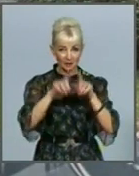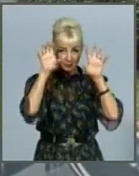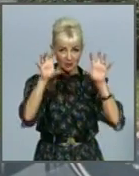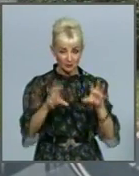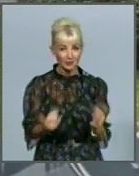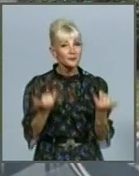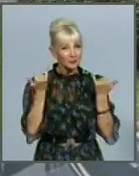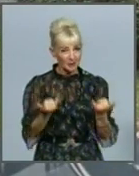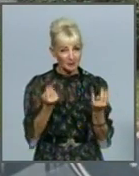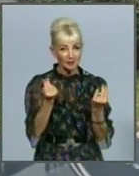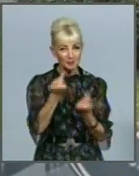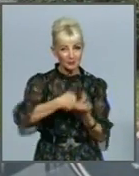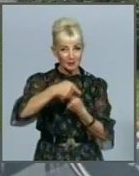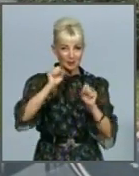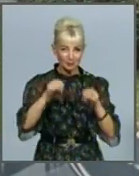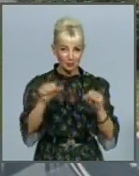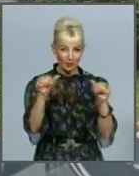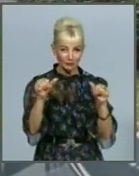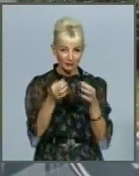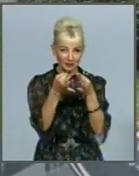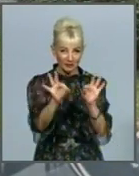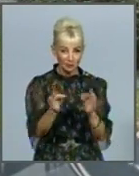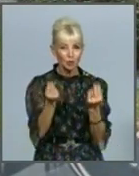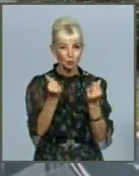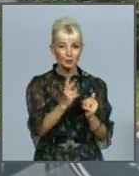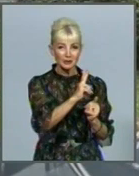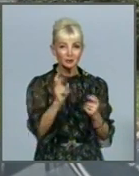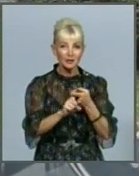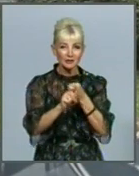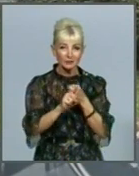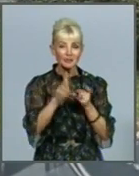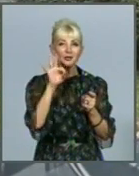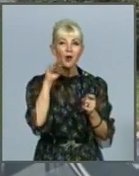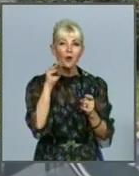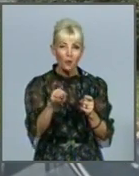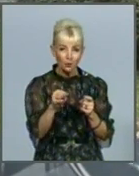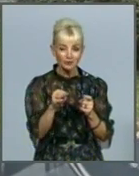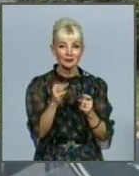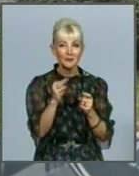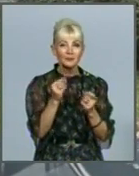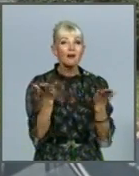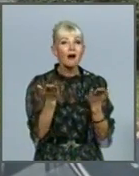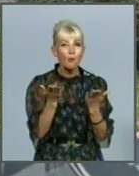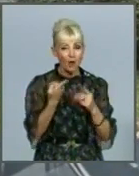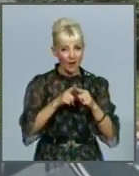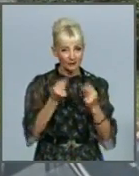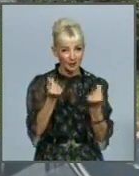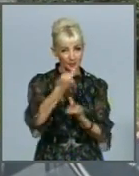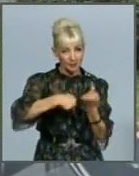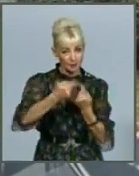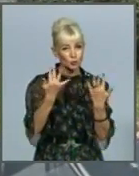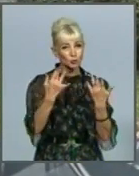Тож тепер бізнес може оформлювати ліцензії, вартість якої залежатиме від виду гри, кількості обладнання та його